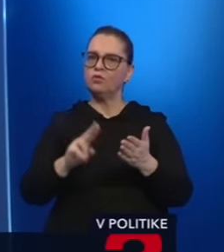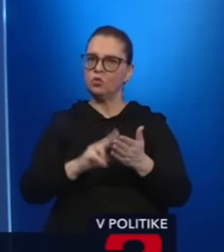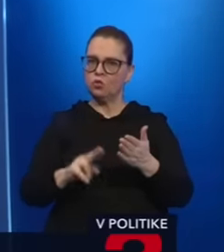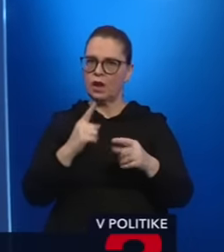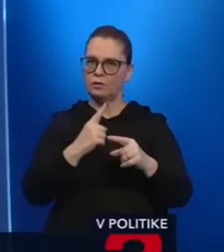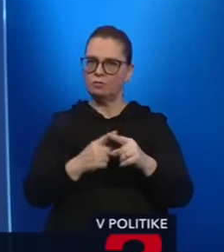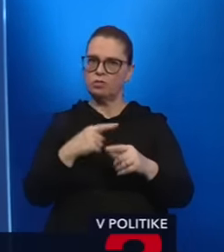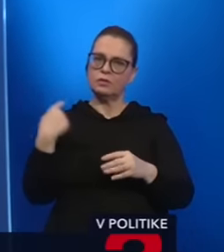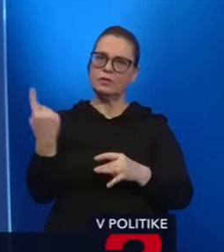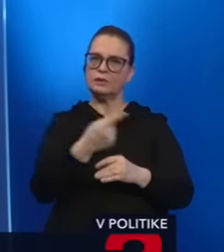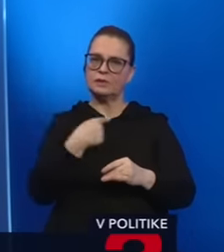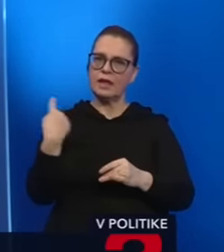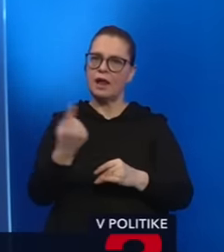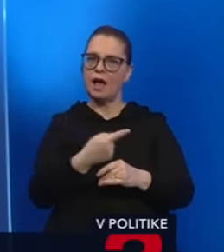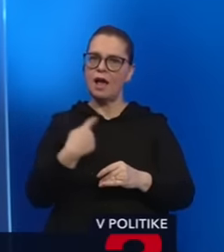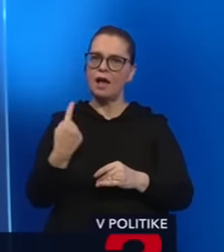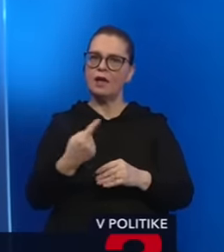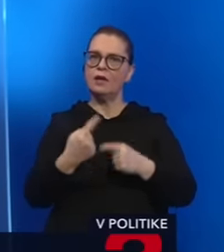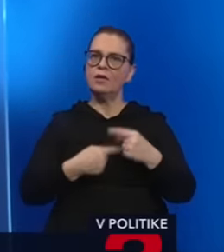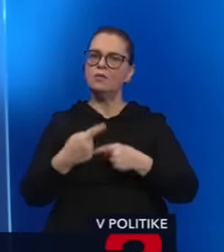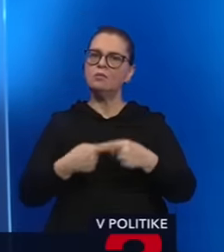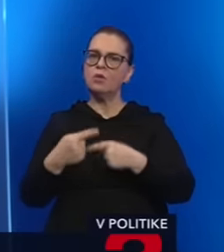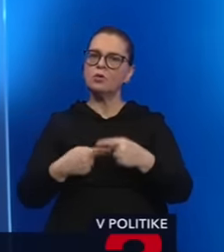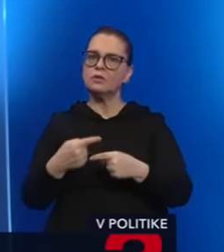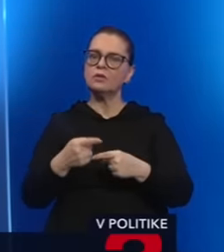celá, celá podstate, tá procedúra,